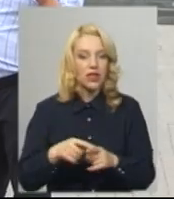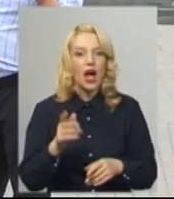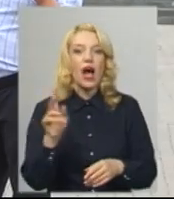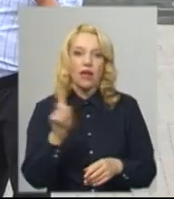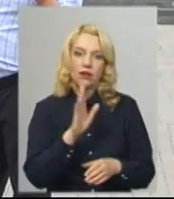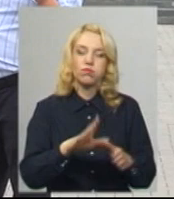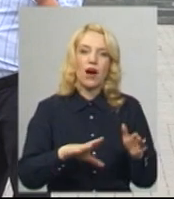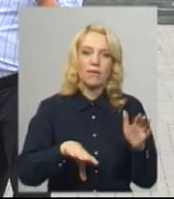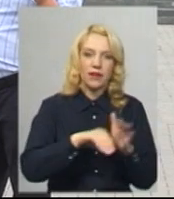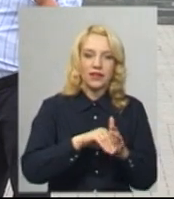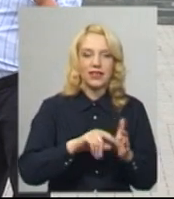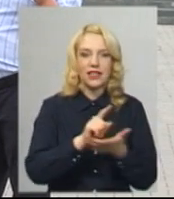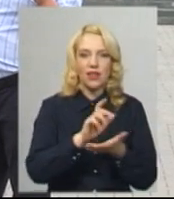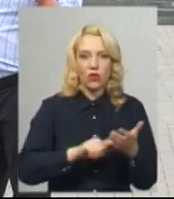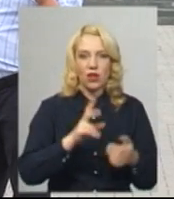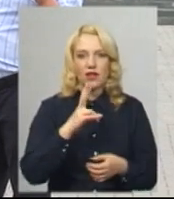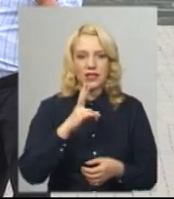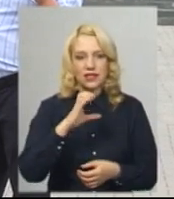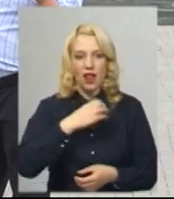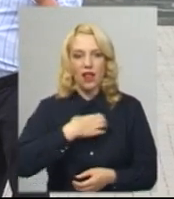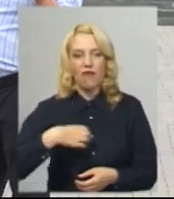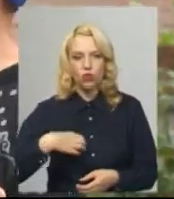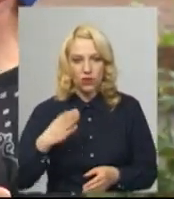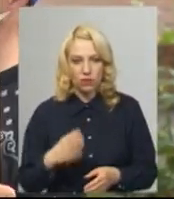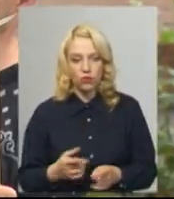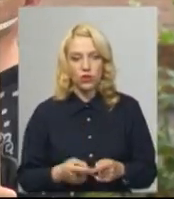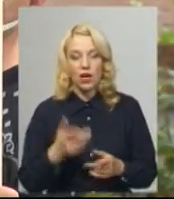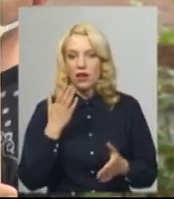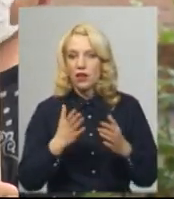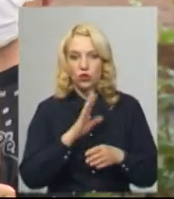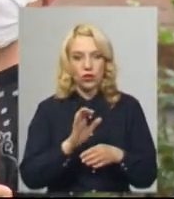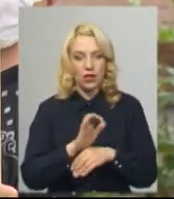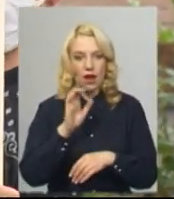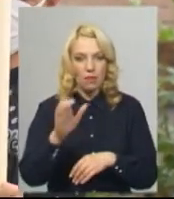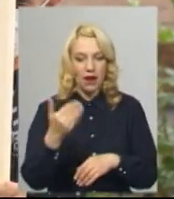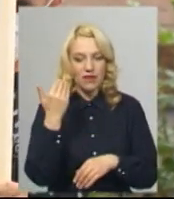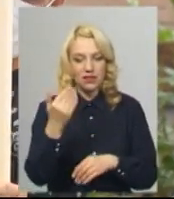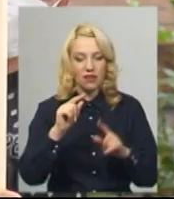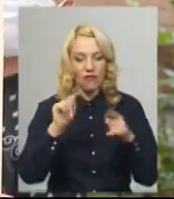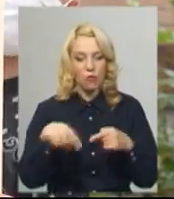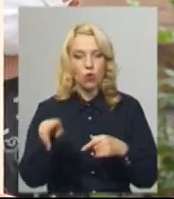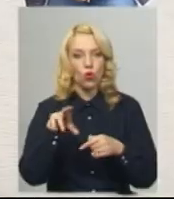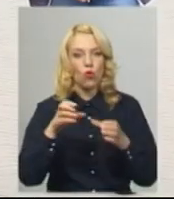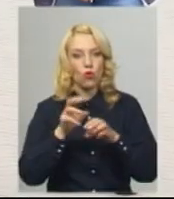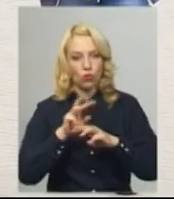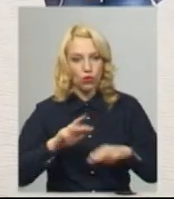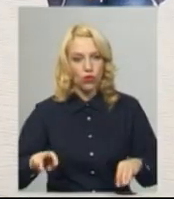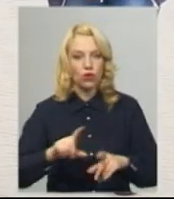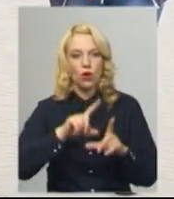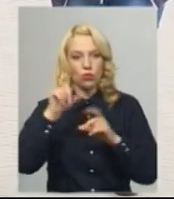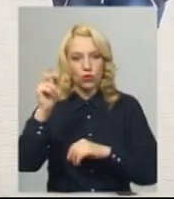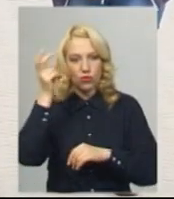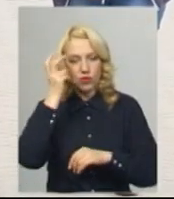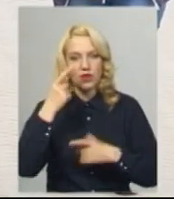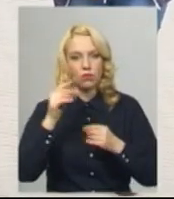словами Валерія Напиткіна та решти учасників акції, коли депутати обласної ради не направлять їхні вимоги до уряду, поїдуть до столиці, де влаштують третю за місяць